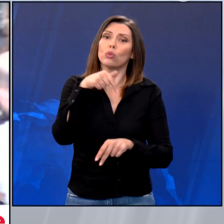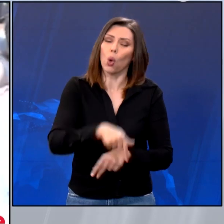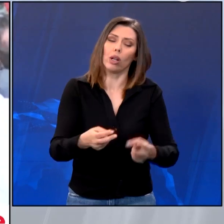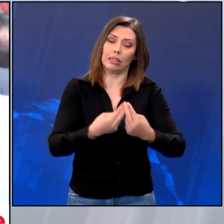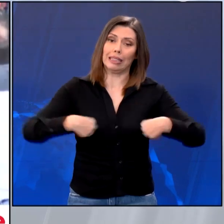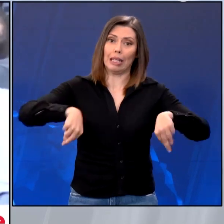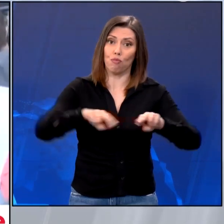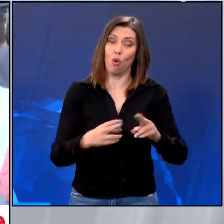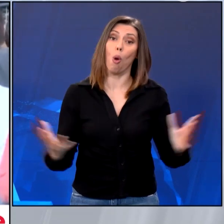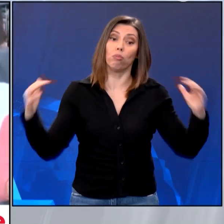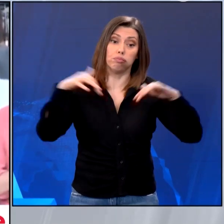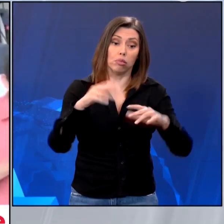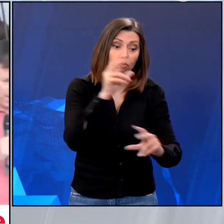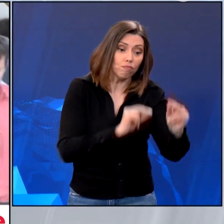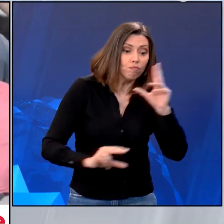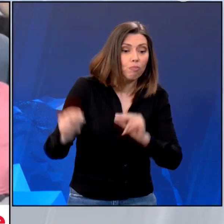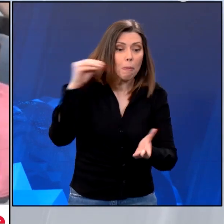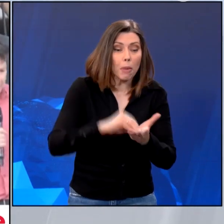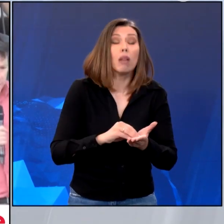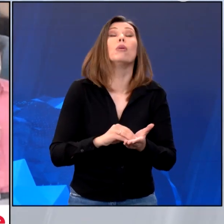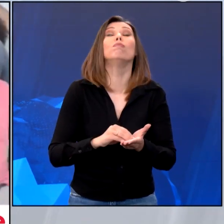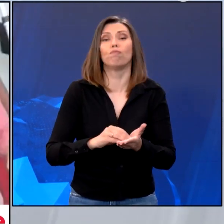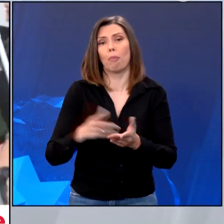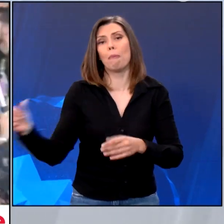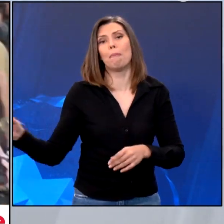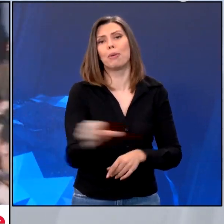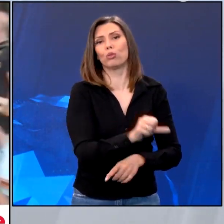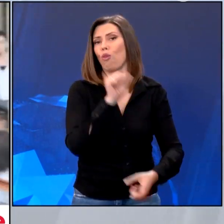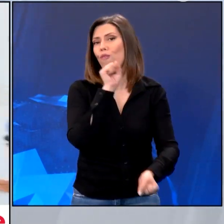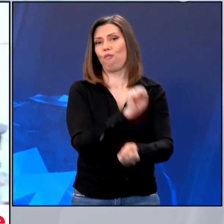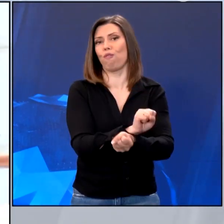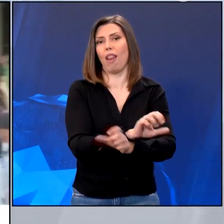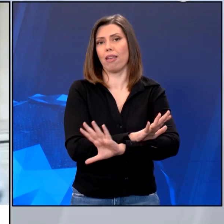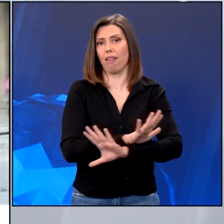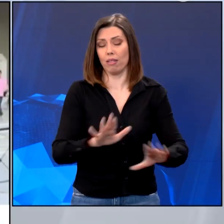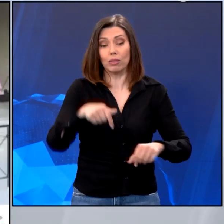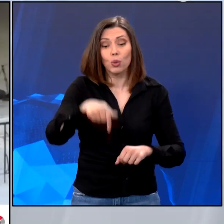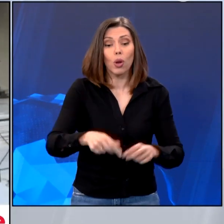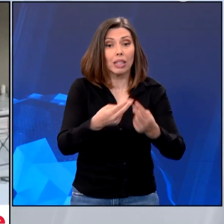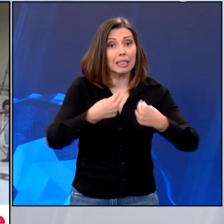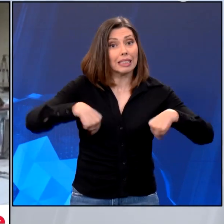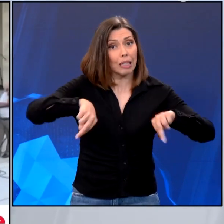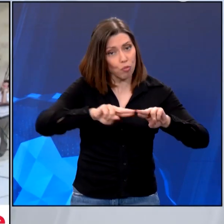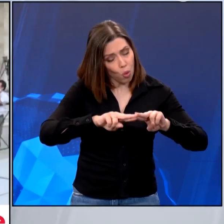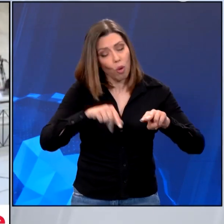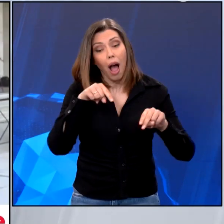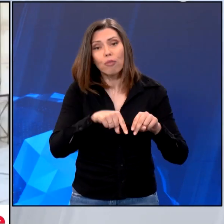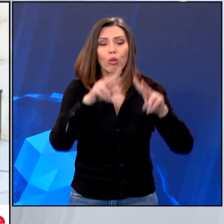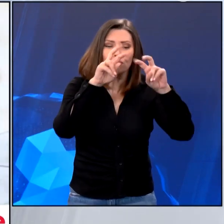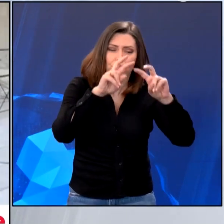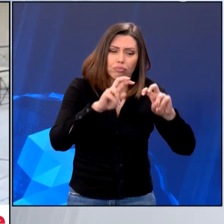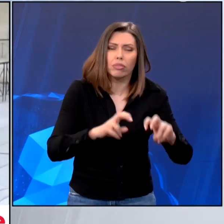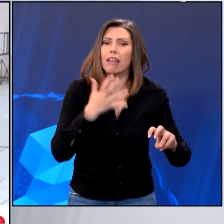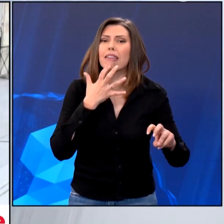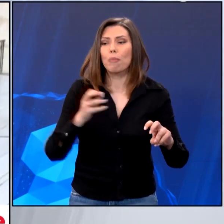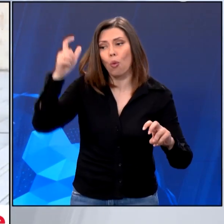αποφυλακίστηκε ο κατηγορούμενος για διεύθυνση εγκληματικής οργάνωσης. Το αρμόδιο Συμβούλιο που εξέτασε την έφεση κατά της απόφασης του πρωτοδίκος